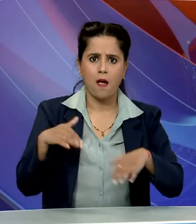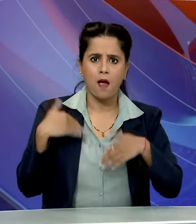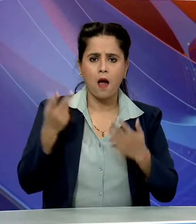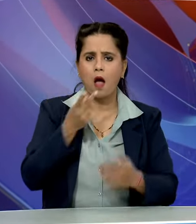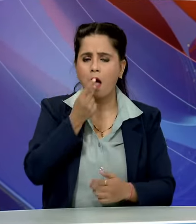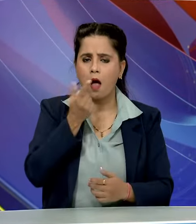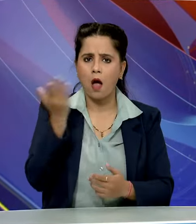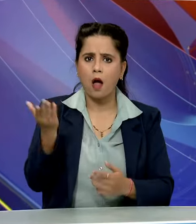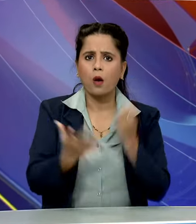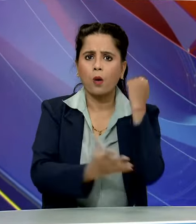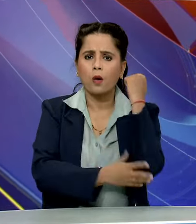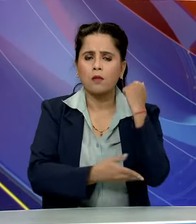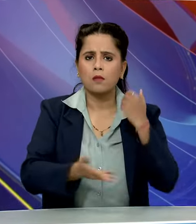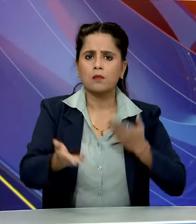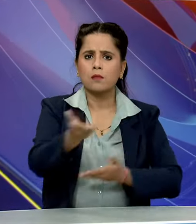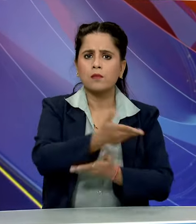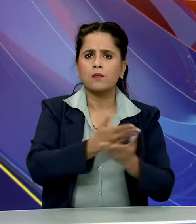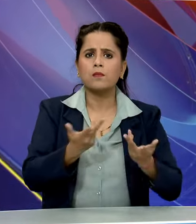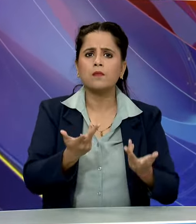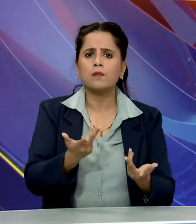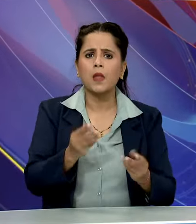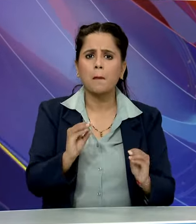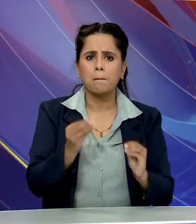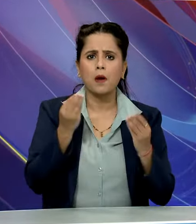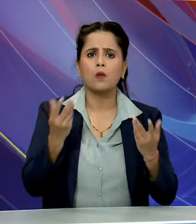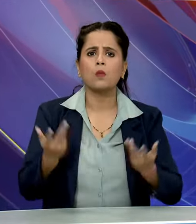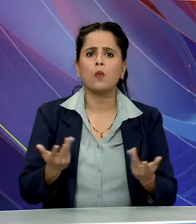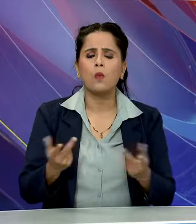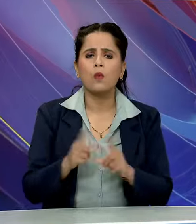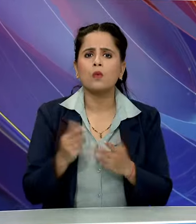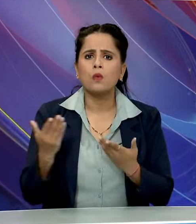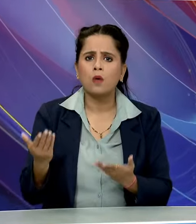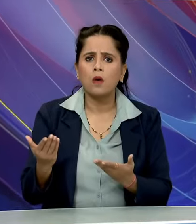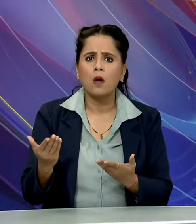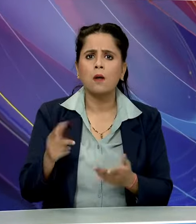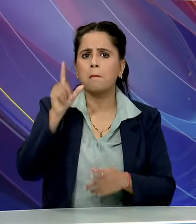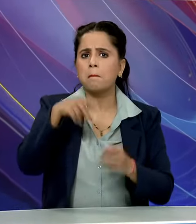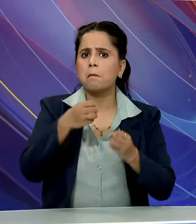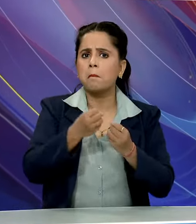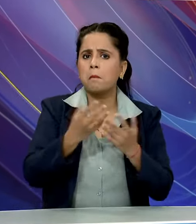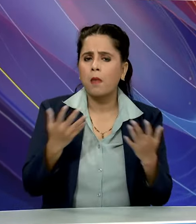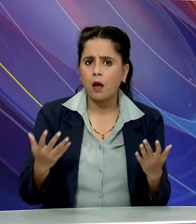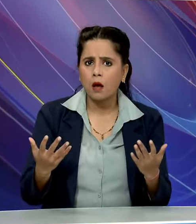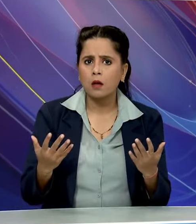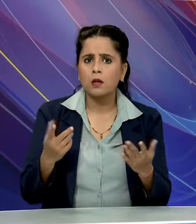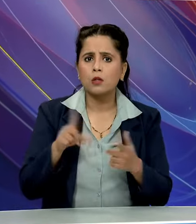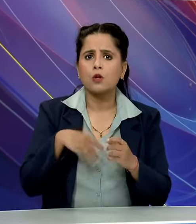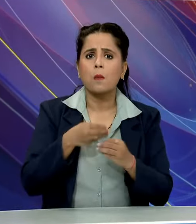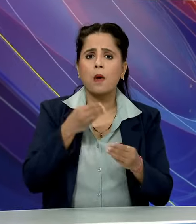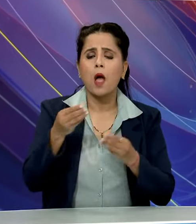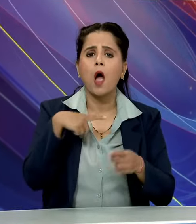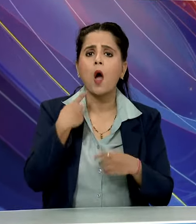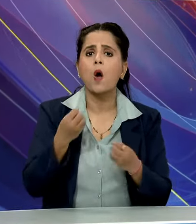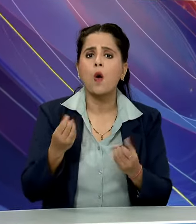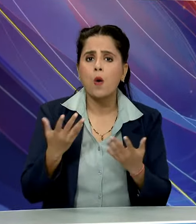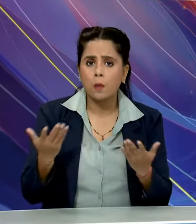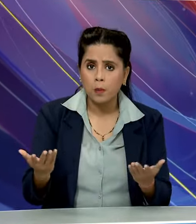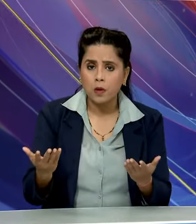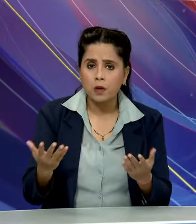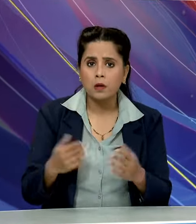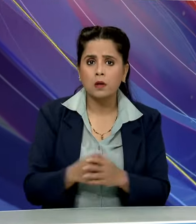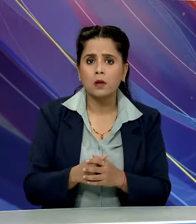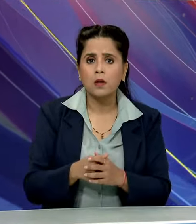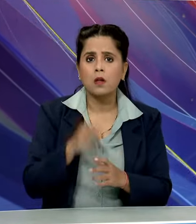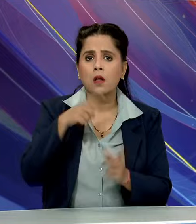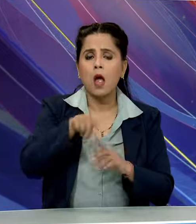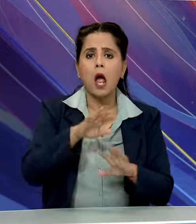गड़ीबों को क्या उद्धार किया कितने लोगों को नोकरी दी कितने लोगों की